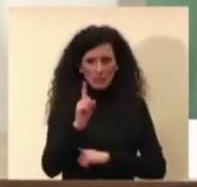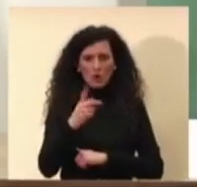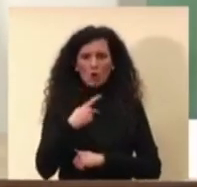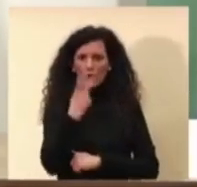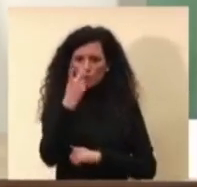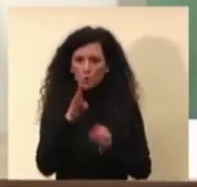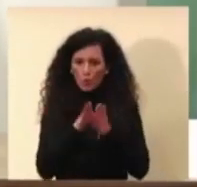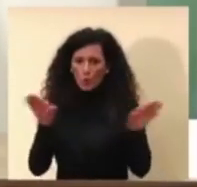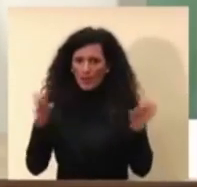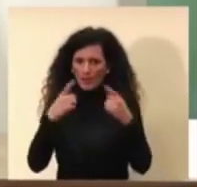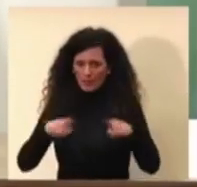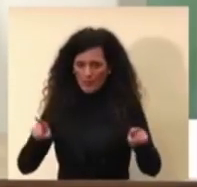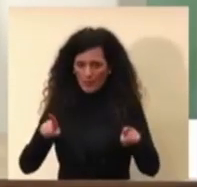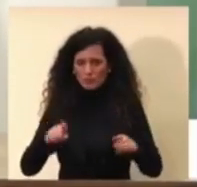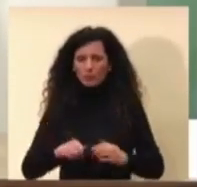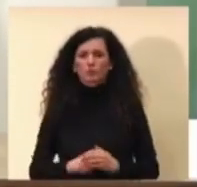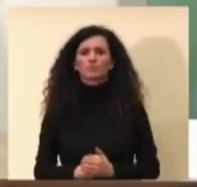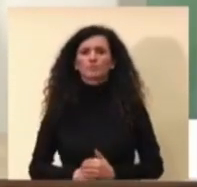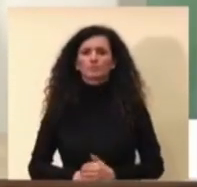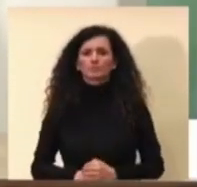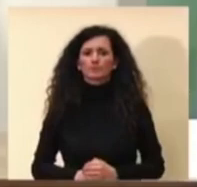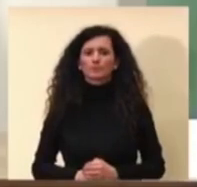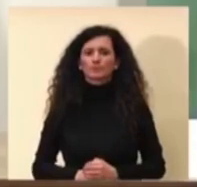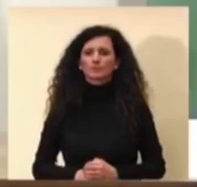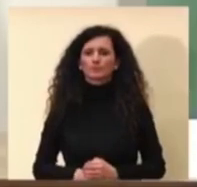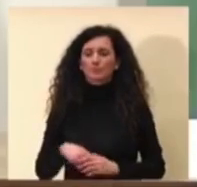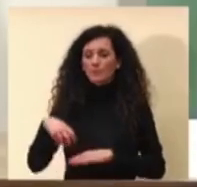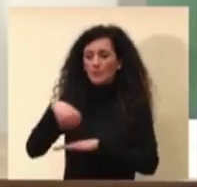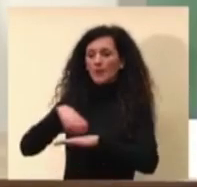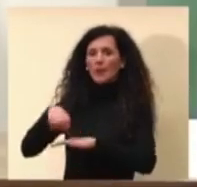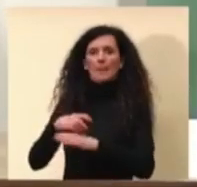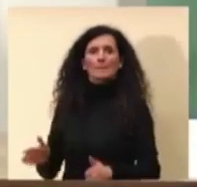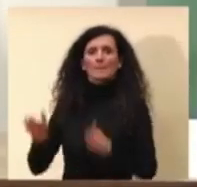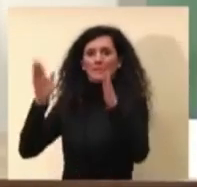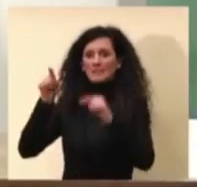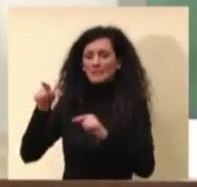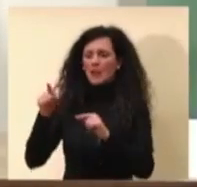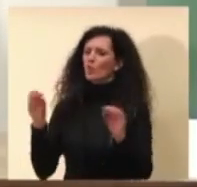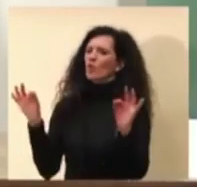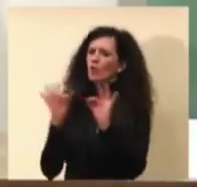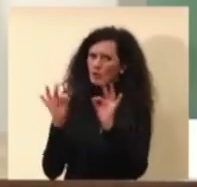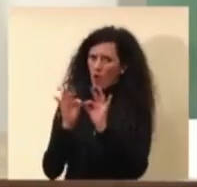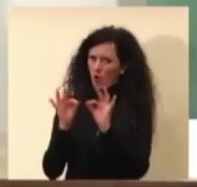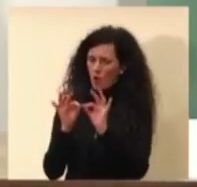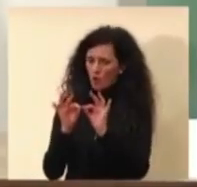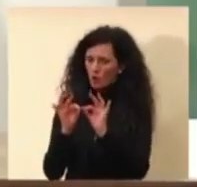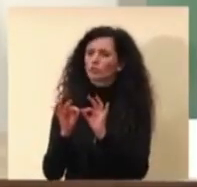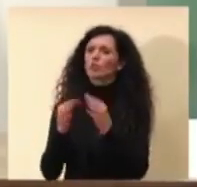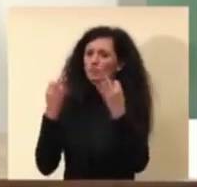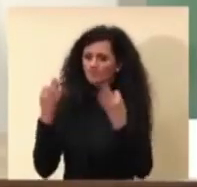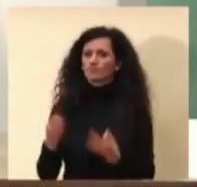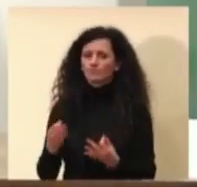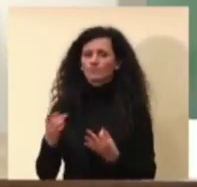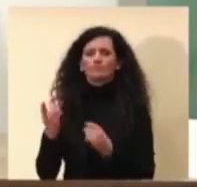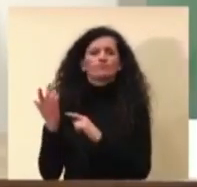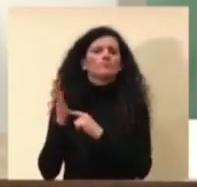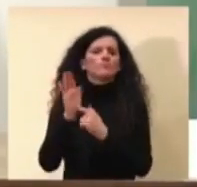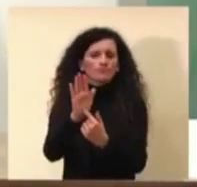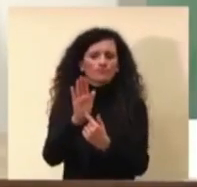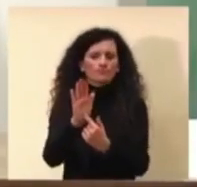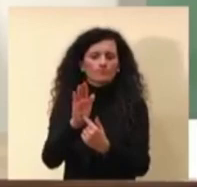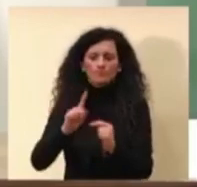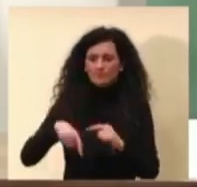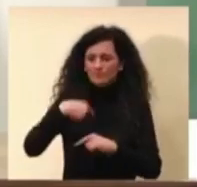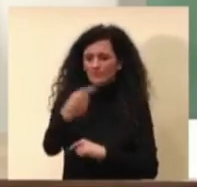il ministero d'accordo con le regioni ha lanciato un ulteriore studio di questo tipo che avrà vedrà i risultati nei